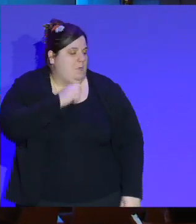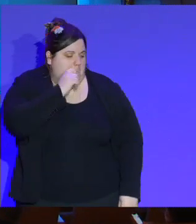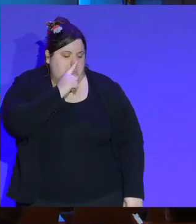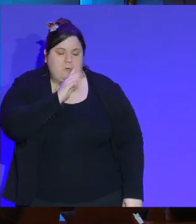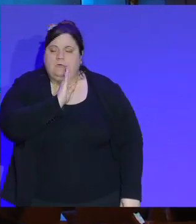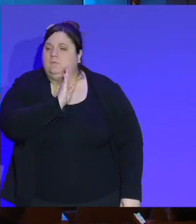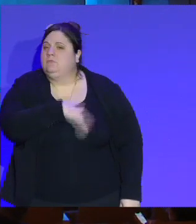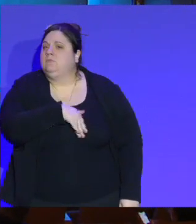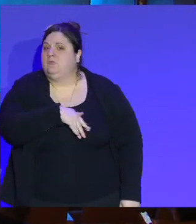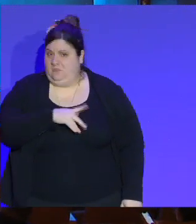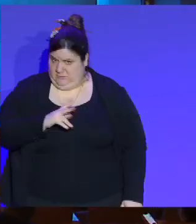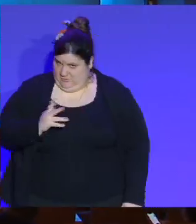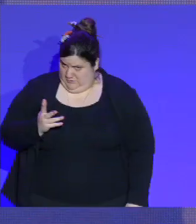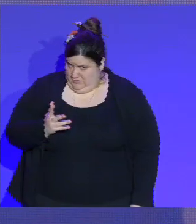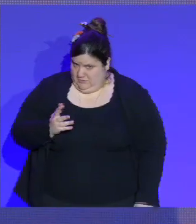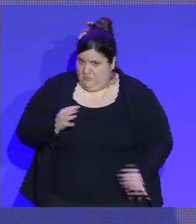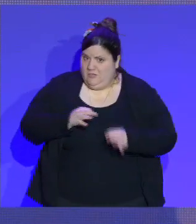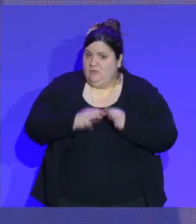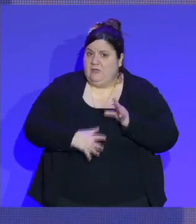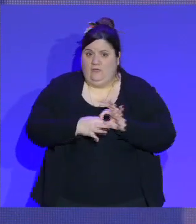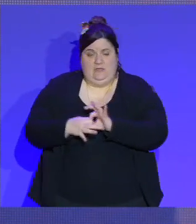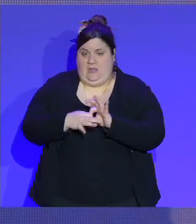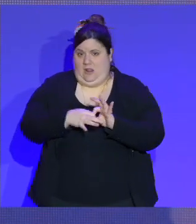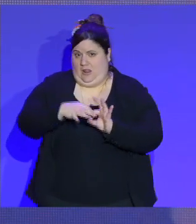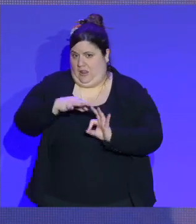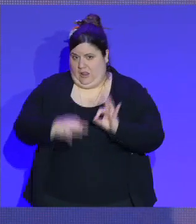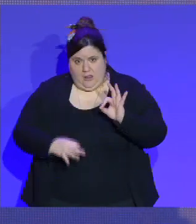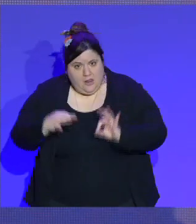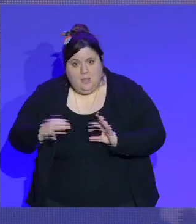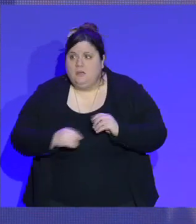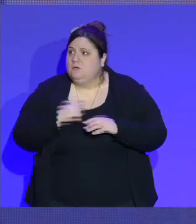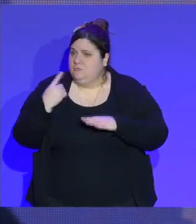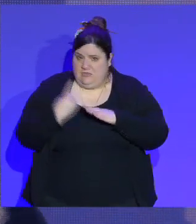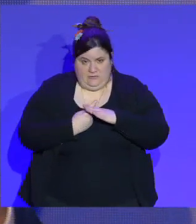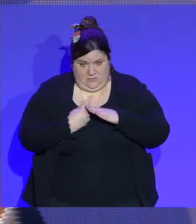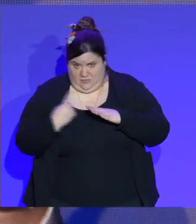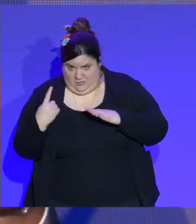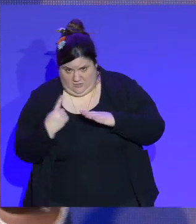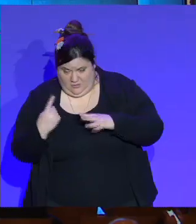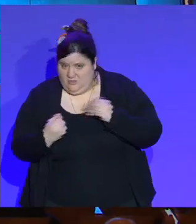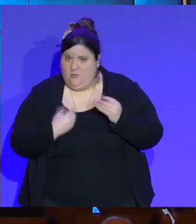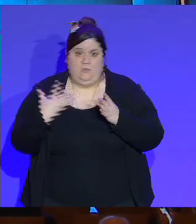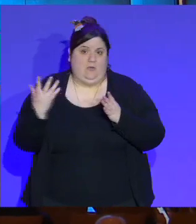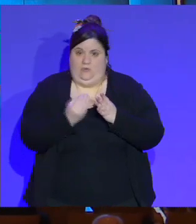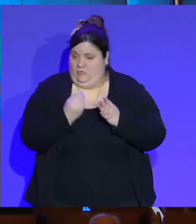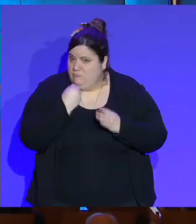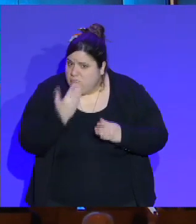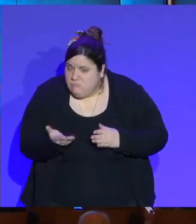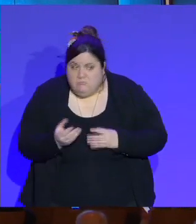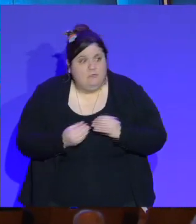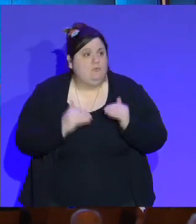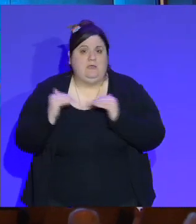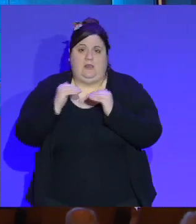c'est la solidarité, c'est l'inclusion, c'est l'insertion, c'est la fraternité, oui, c'est comme ça, qui